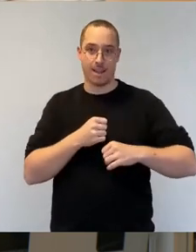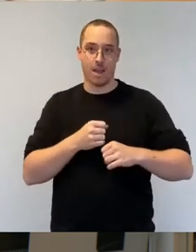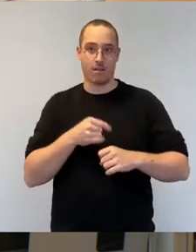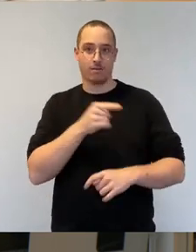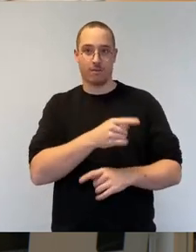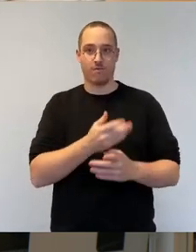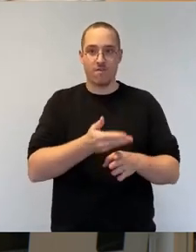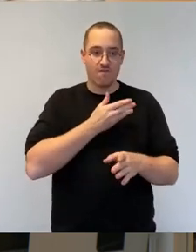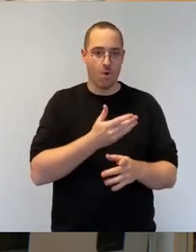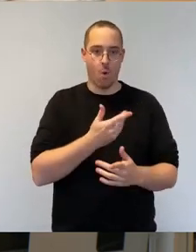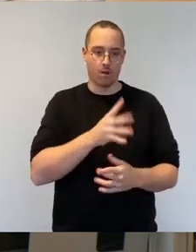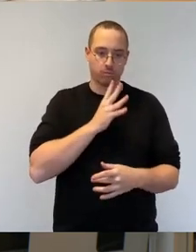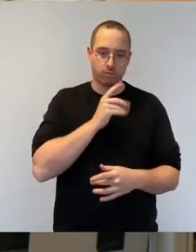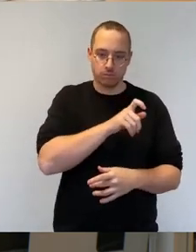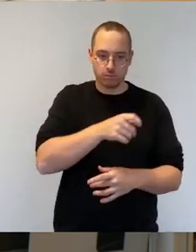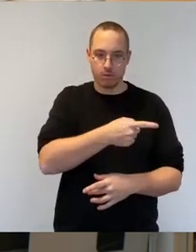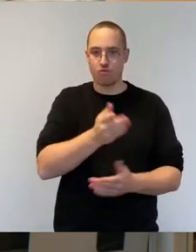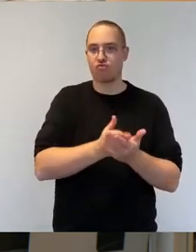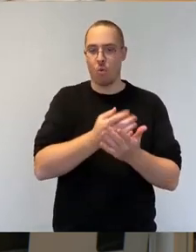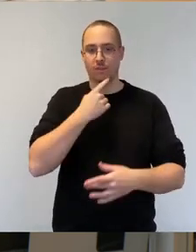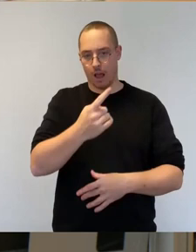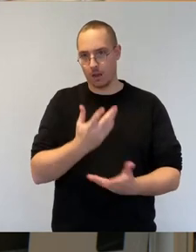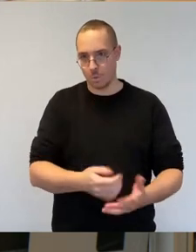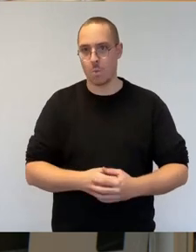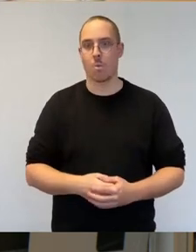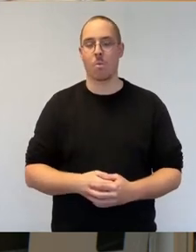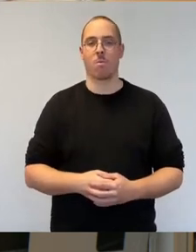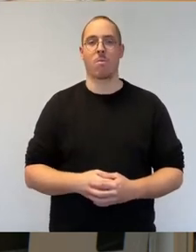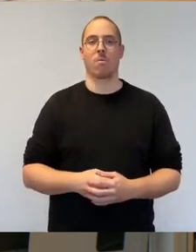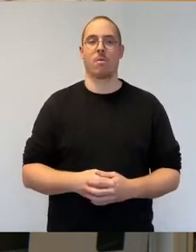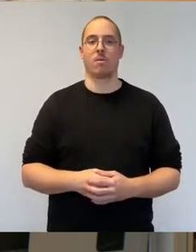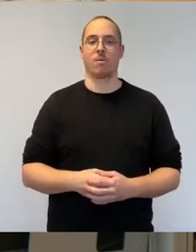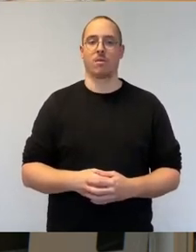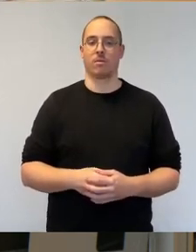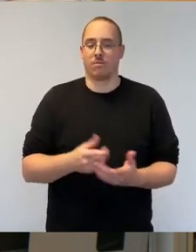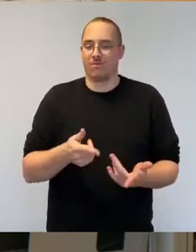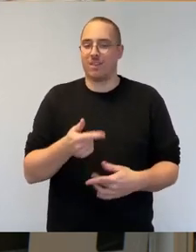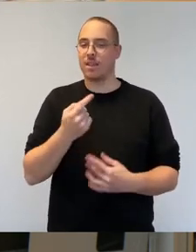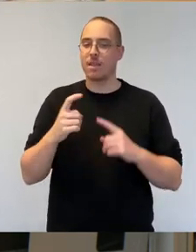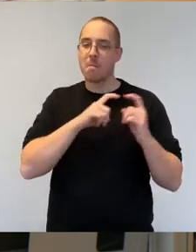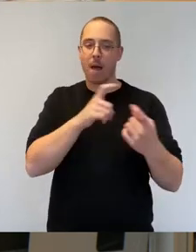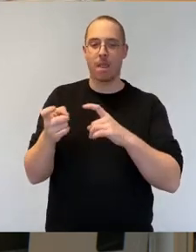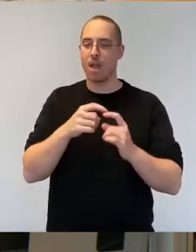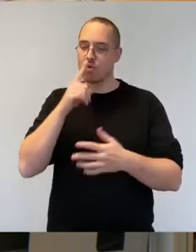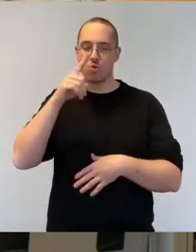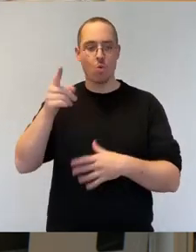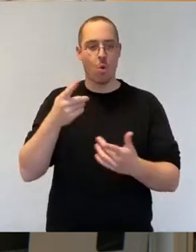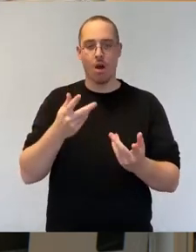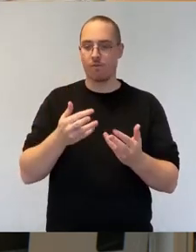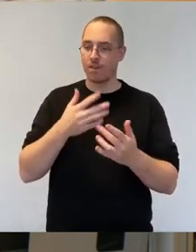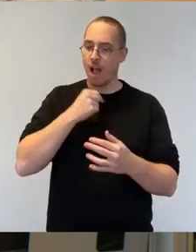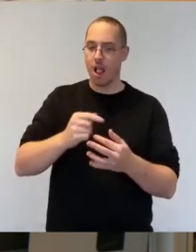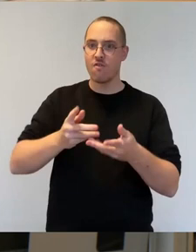Das ist einfach eine rein populistische Debatte, die ja heute hochgezogen wird mit dieser aktuellen Stunde und dem Antrag. Allerdings eine populistische Debatte mit